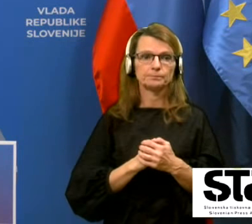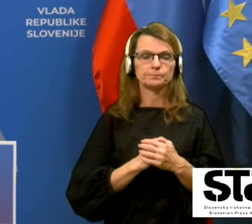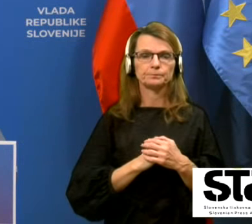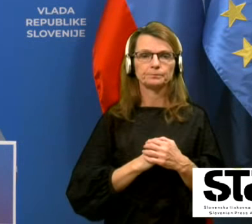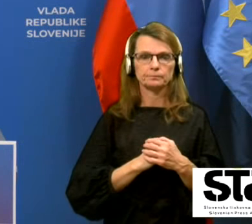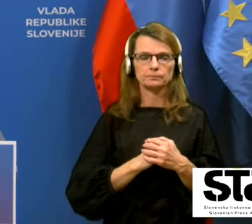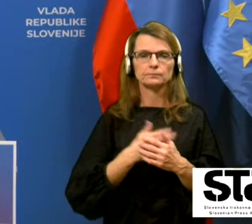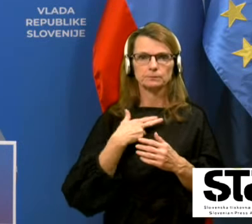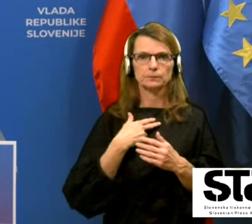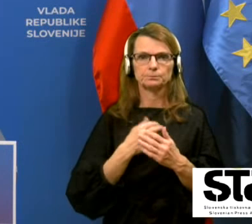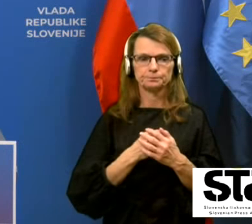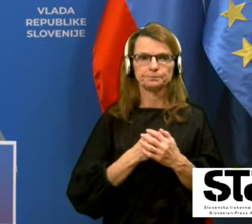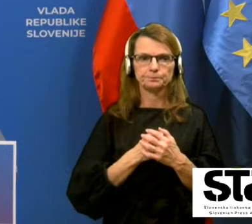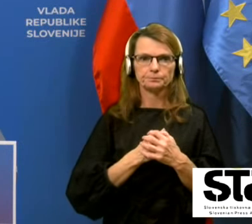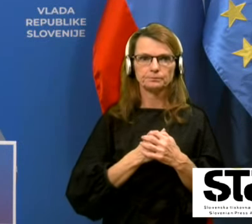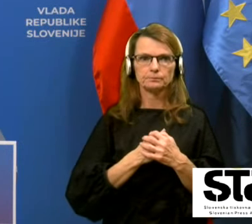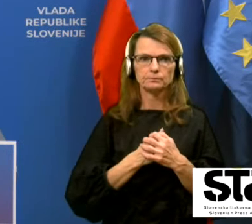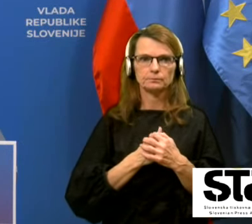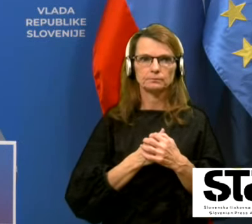Imamo.